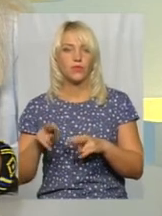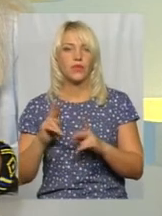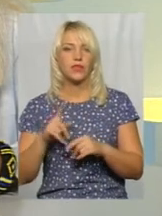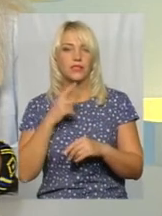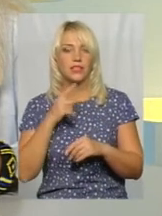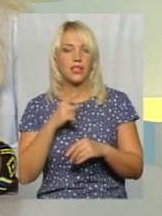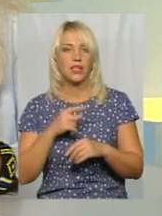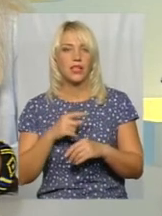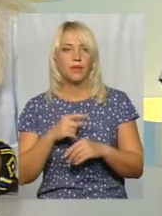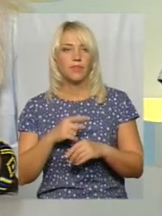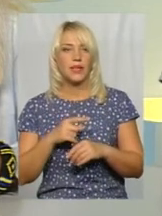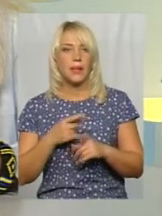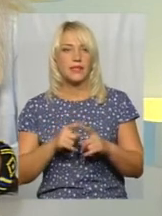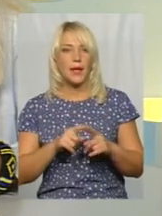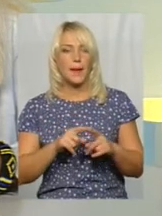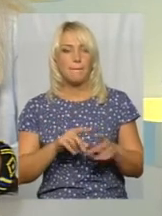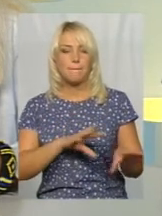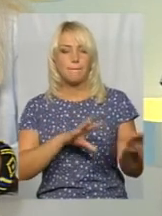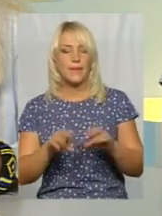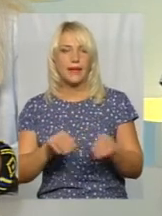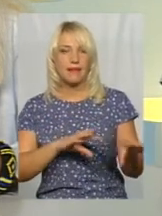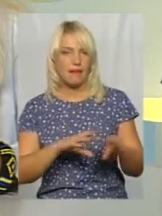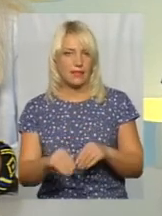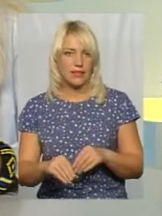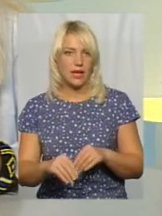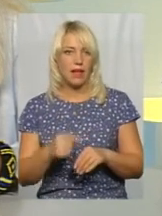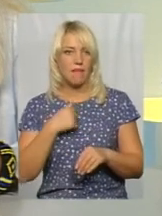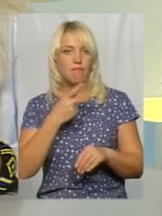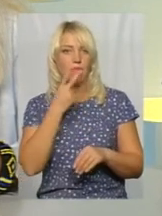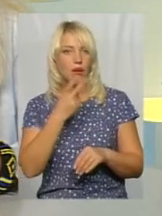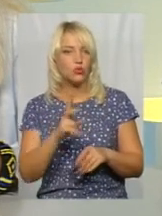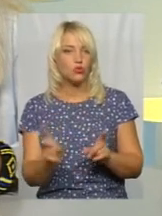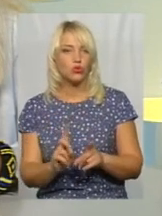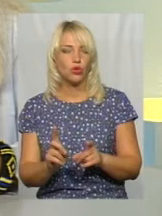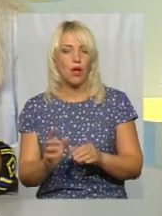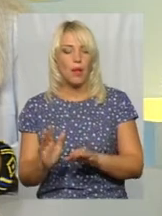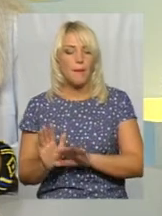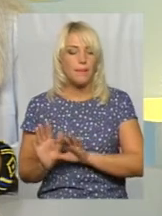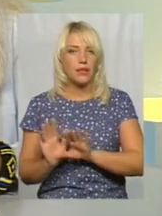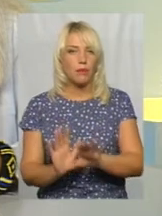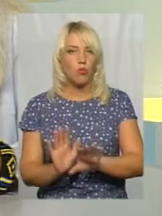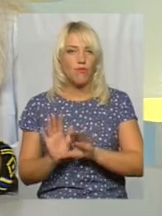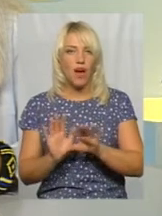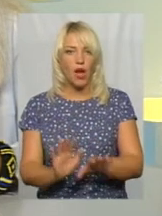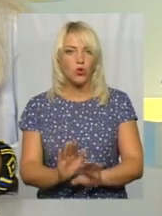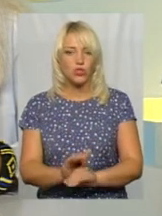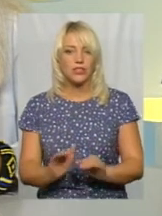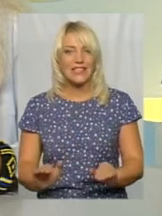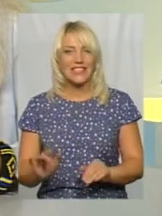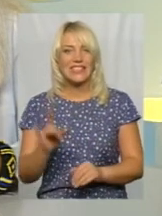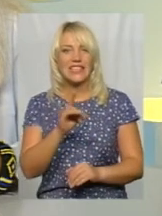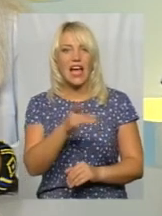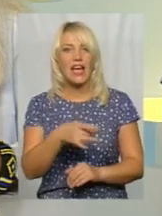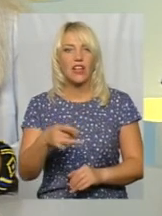сказала пані Галина, це міграція. Я бачу, прибувають діти з районів